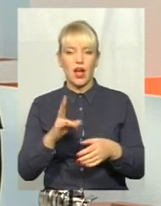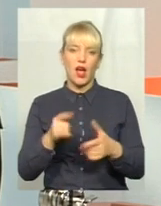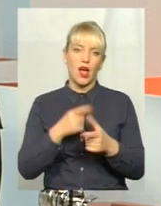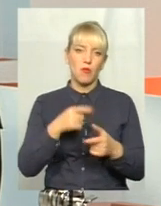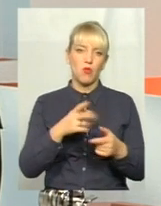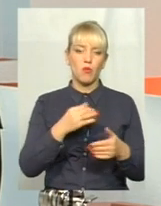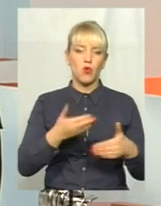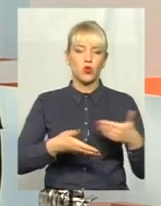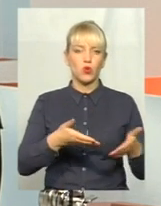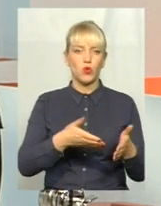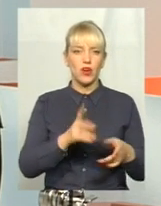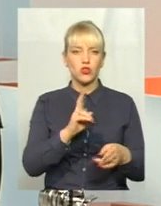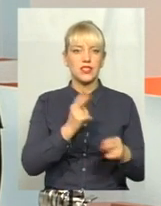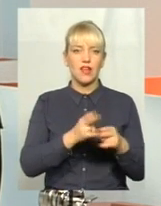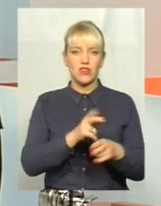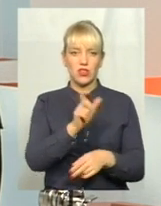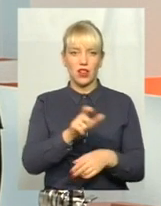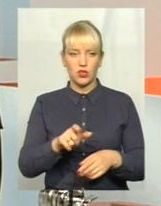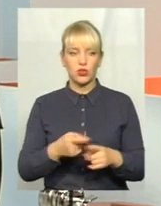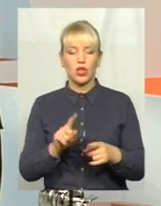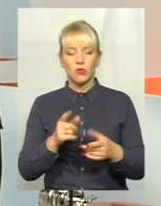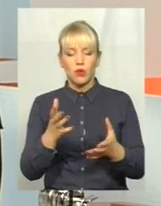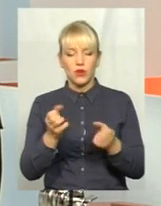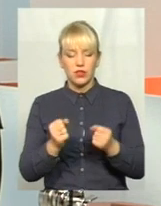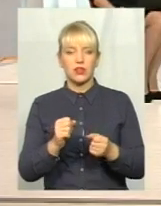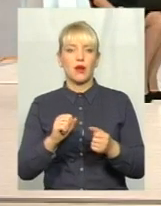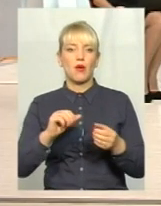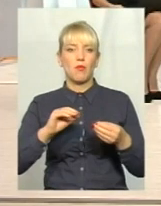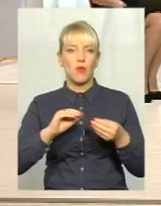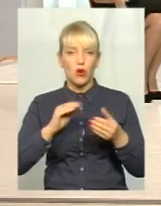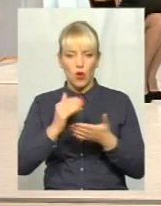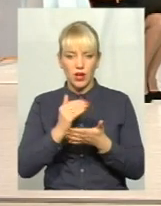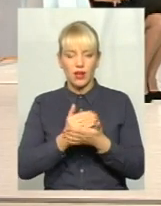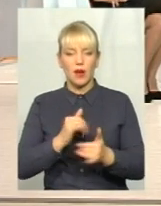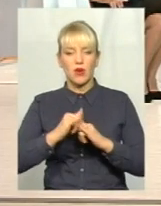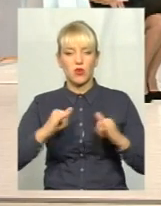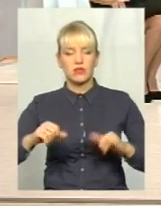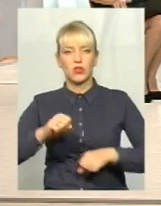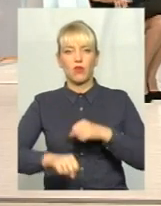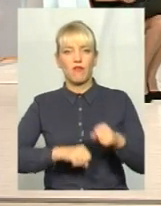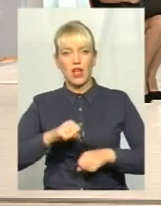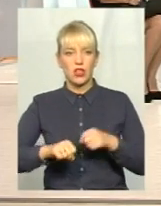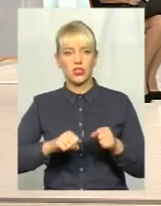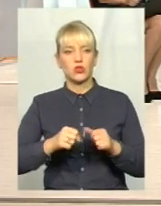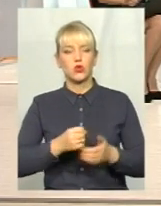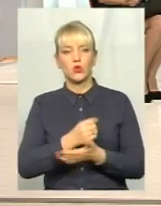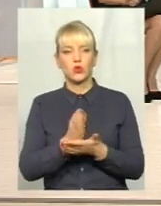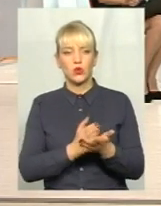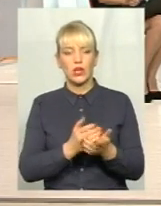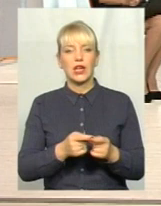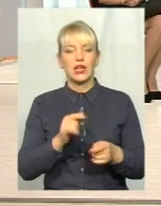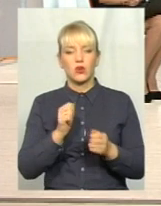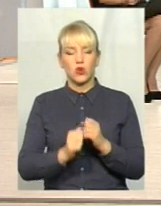тому пішоходів. Тому прийнята програма розвитку велоінфраструктури. Ще минулого року на сесії Хмельницької міської ради